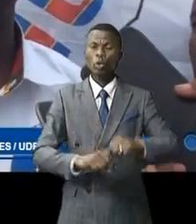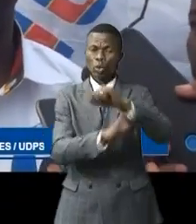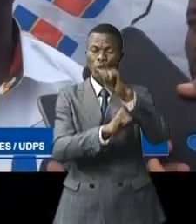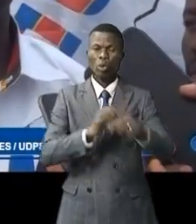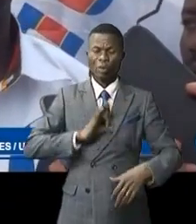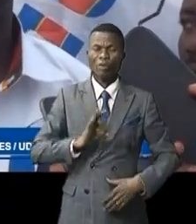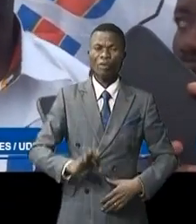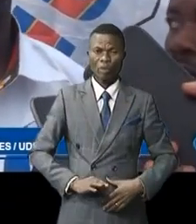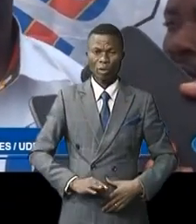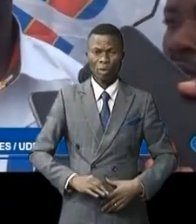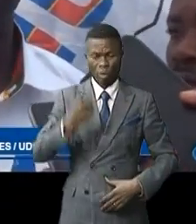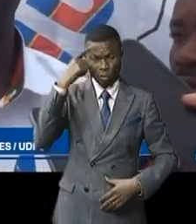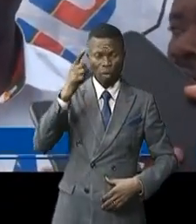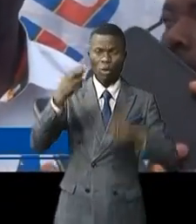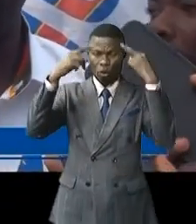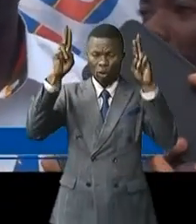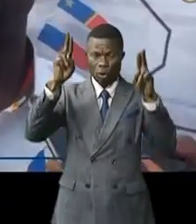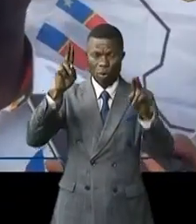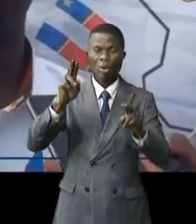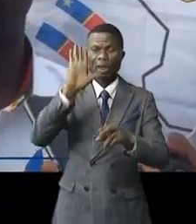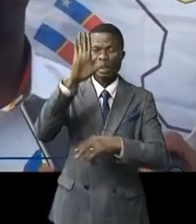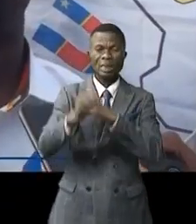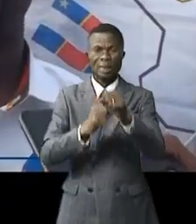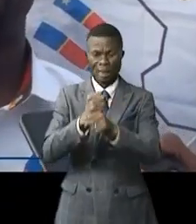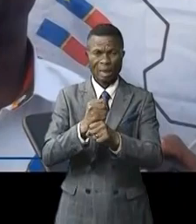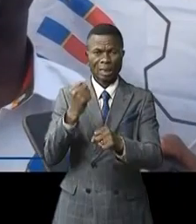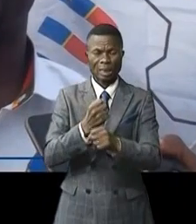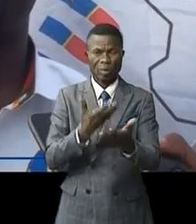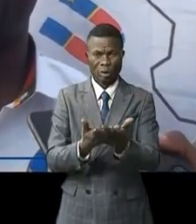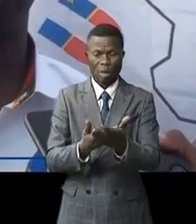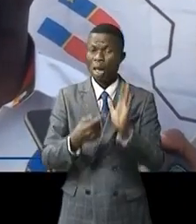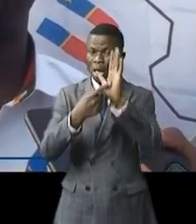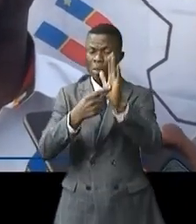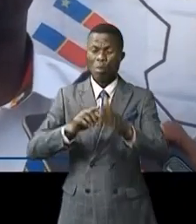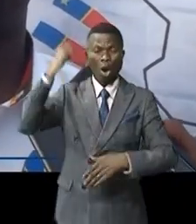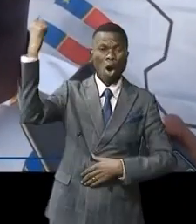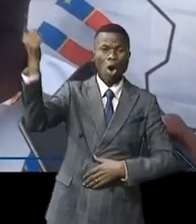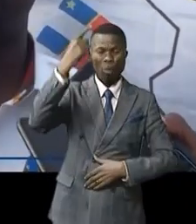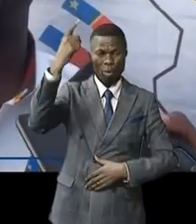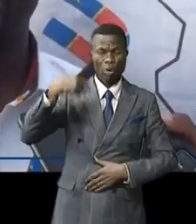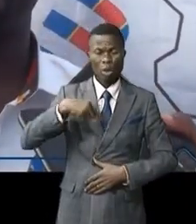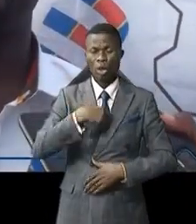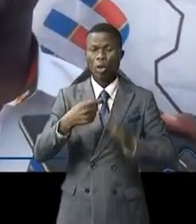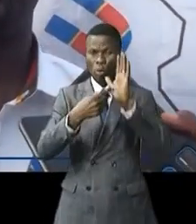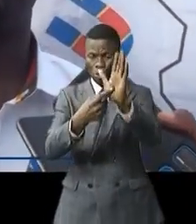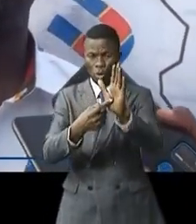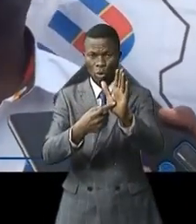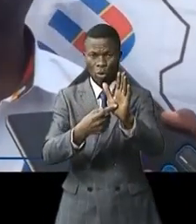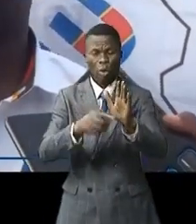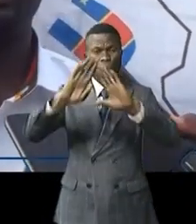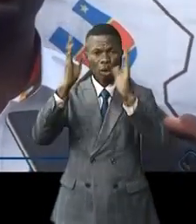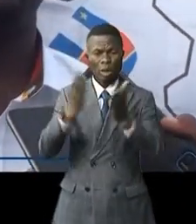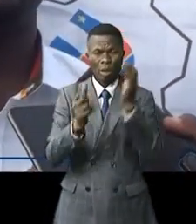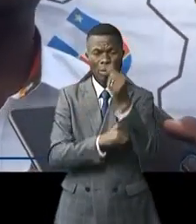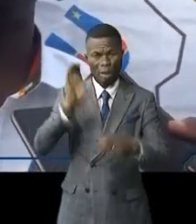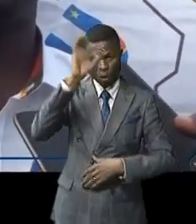les chefs de l'Etat pour qu'ils puissent réussir son kékina. Nous allons démontrer à la face du monde nous allons démontrer à tous ceux